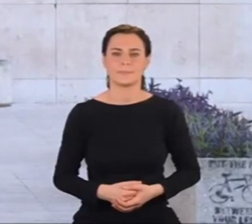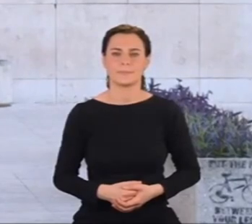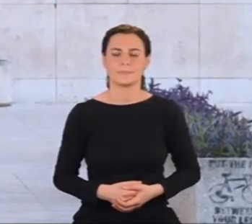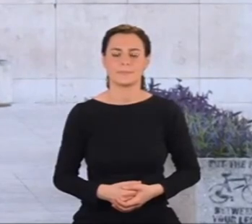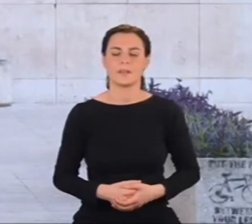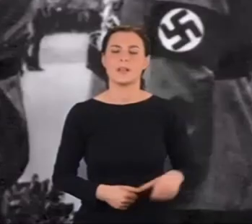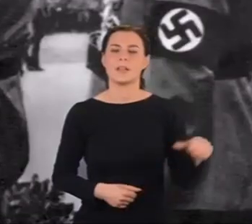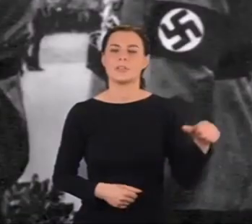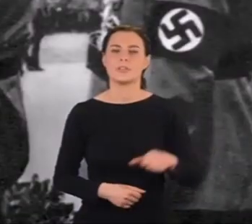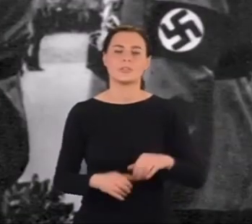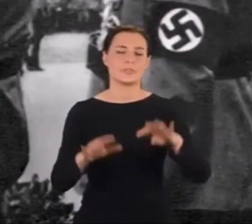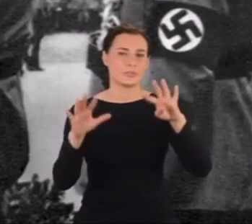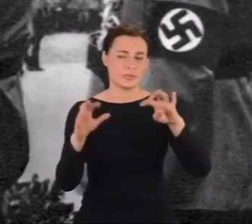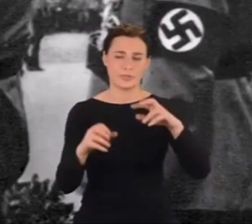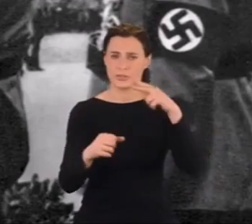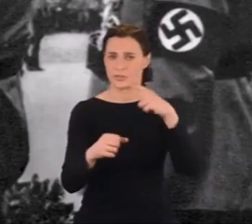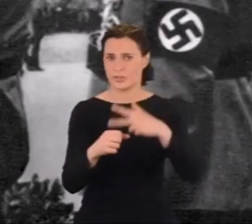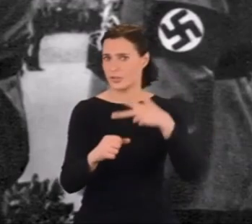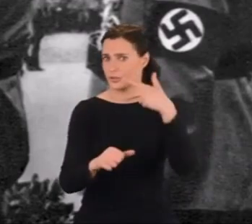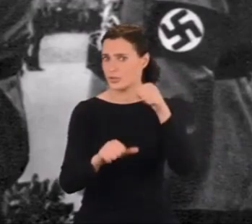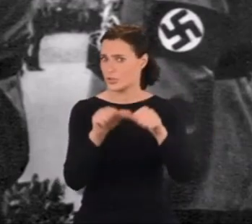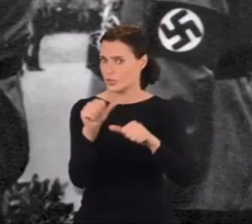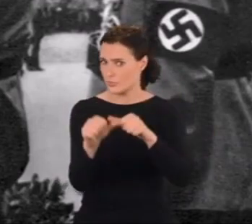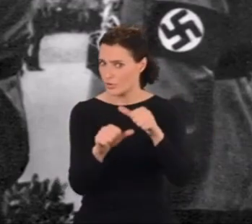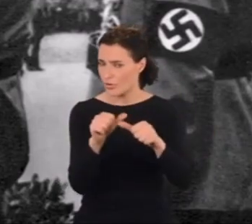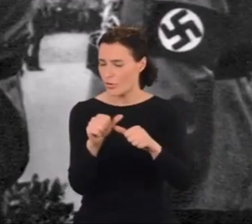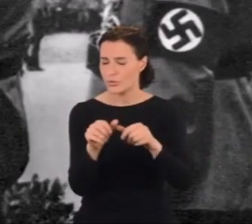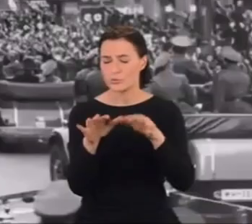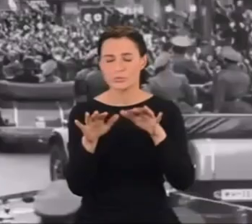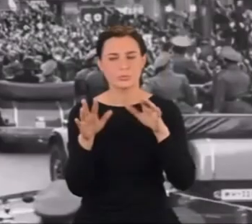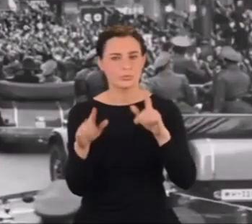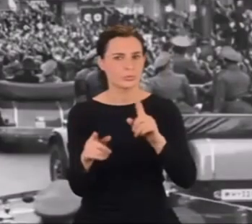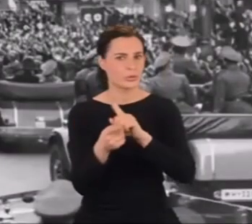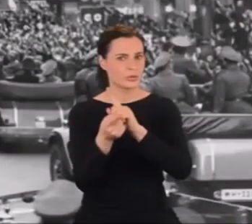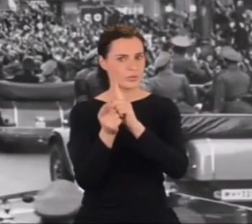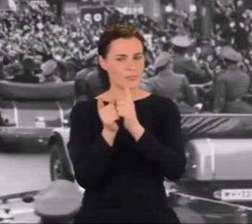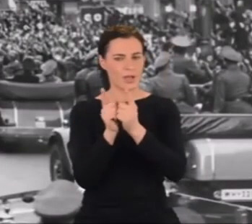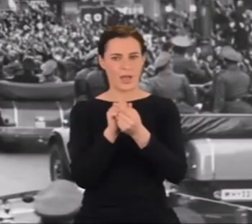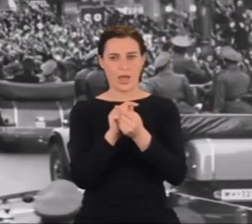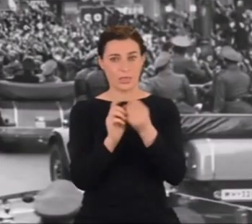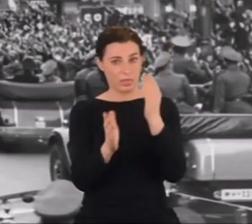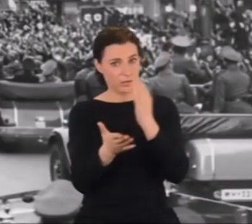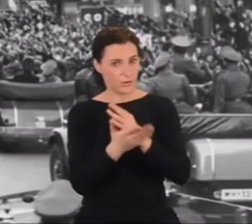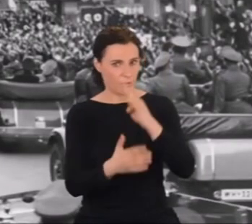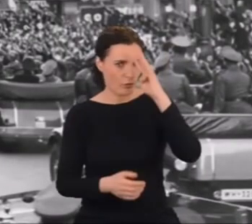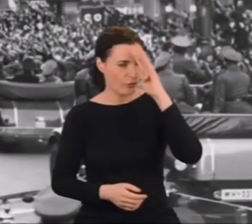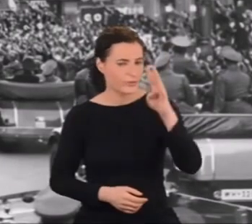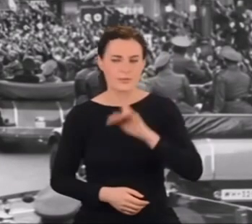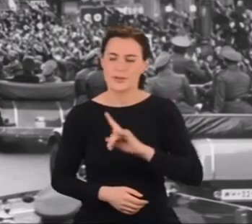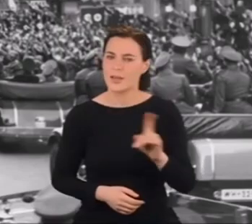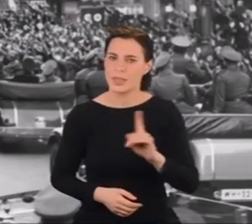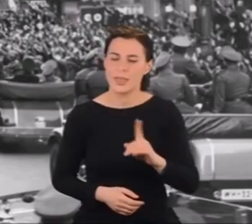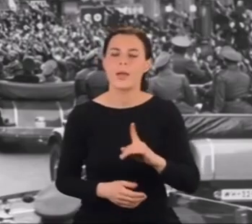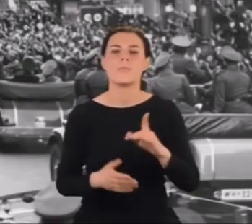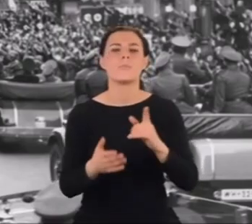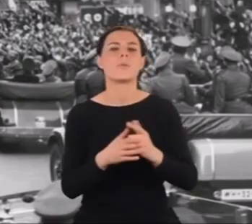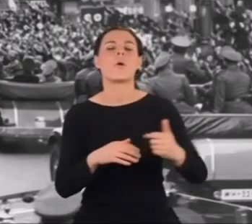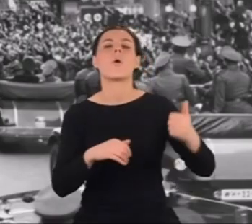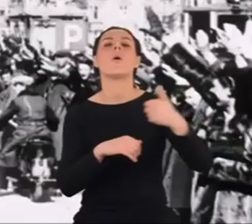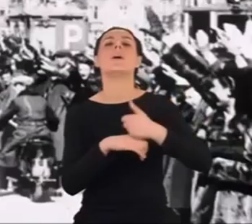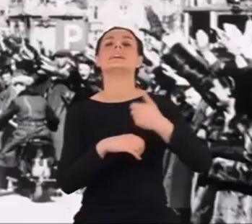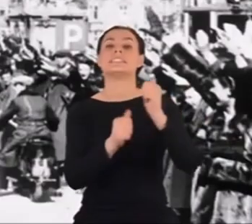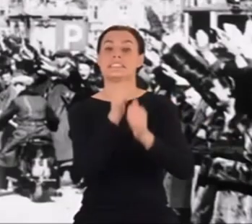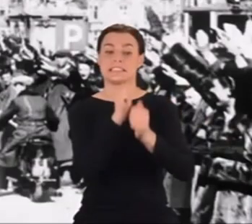Rok 1933 jednak przynosi zmiany nie tylko w fizyce. W styczniu Hitler zostaje